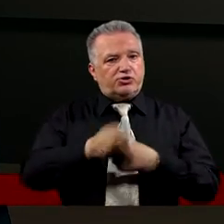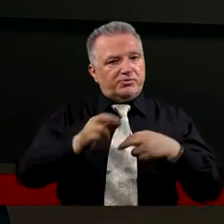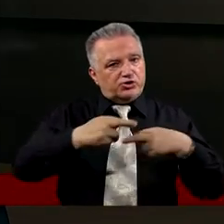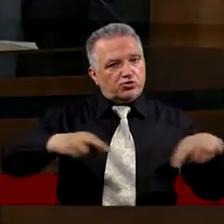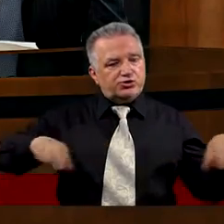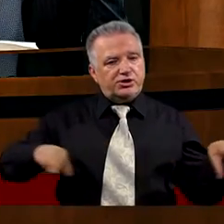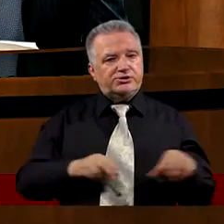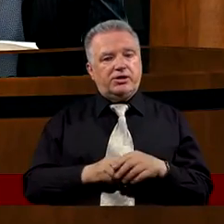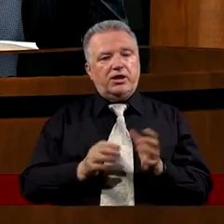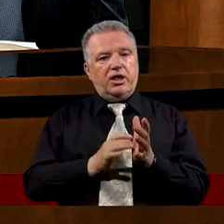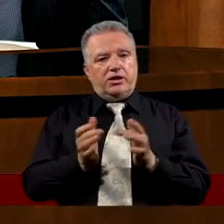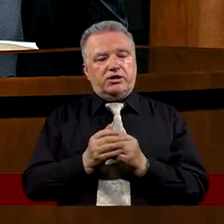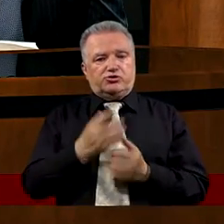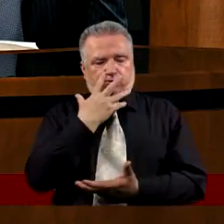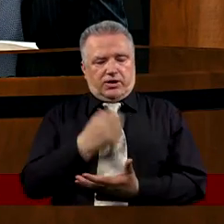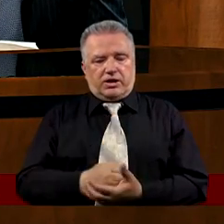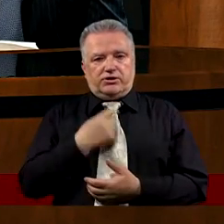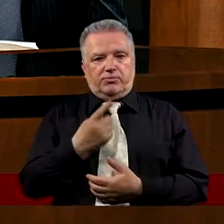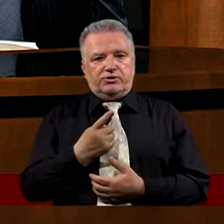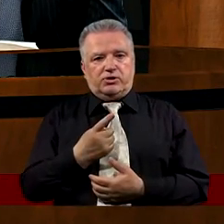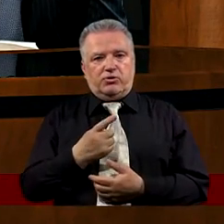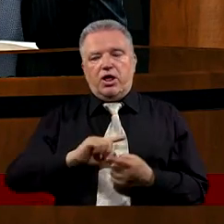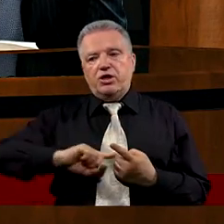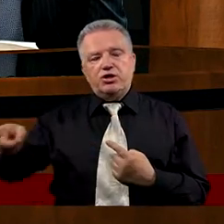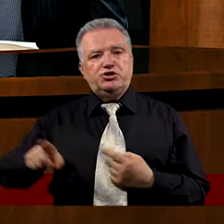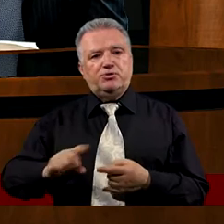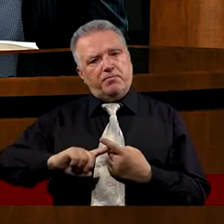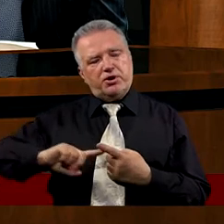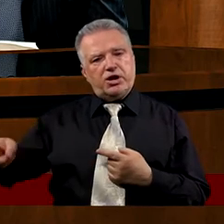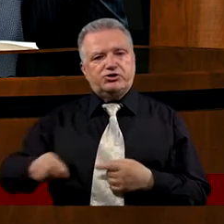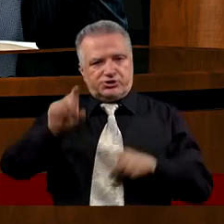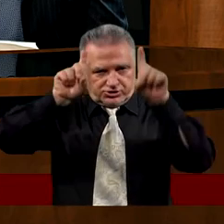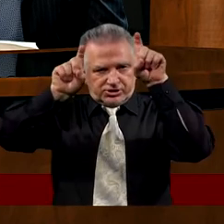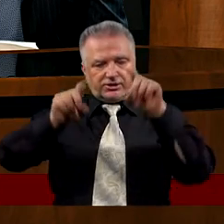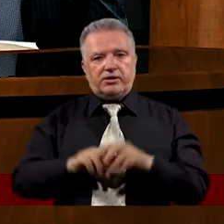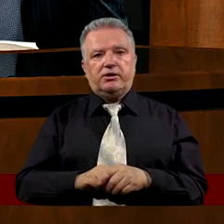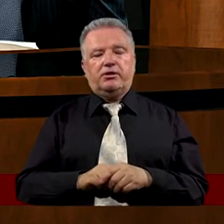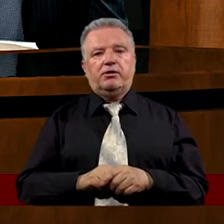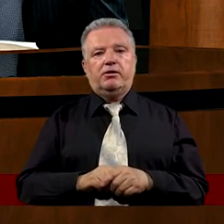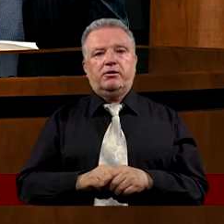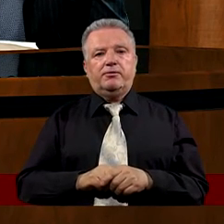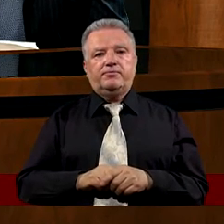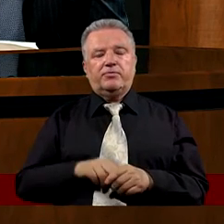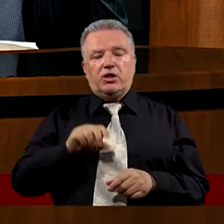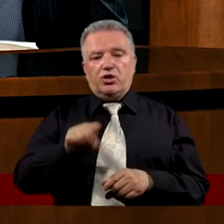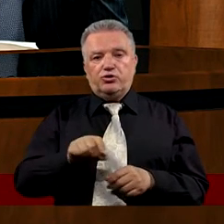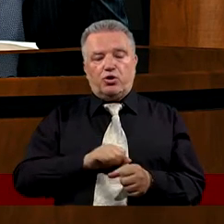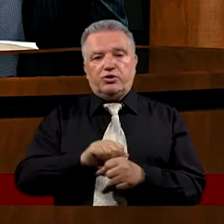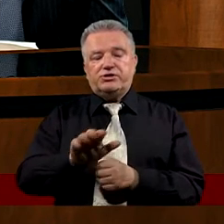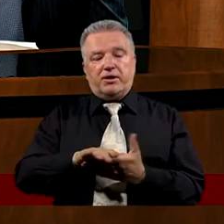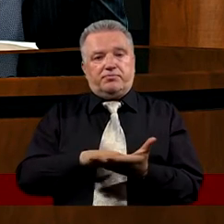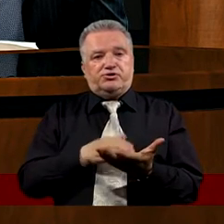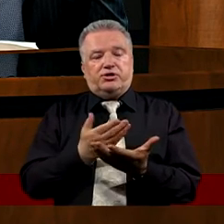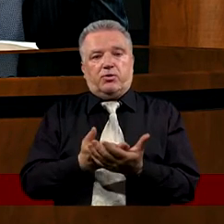różnicę I Pan Jezus wyraźnie to powiedział Idź precz Szatanie To też